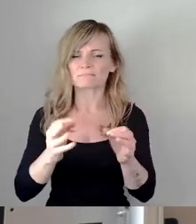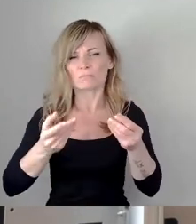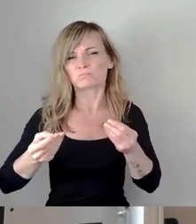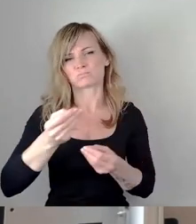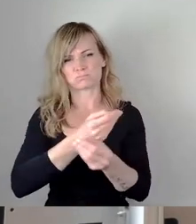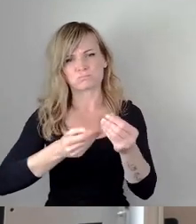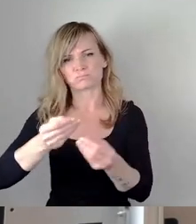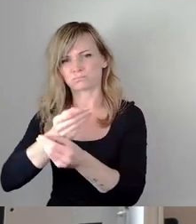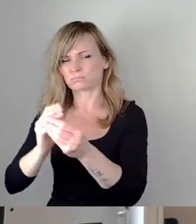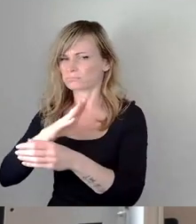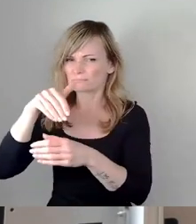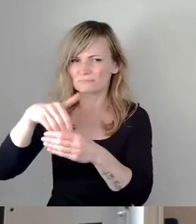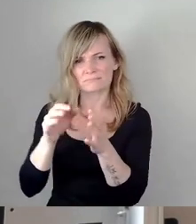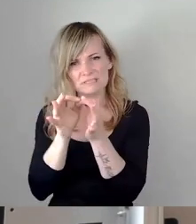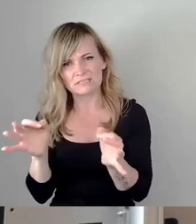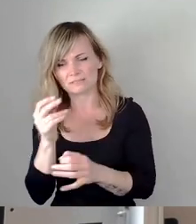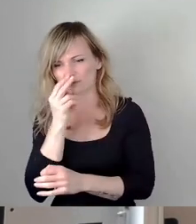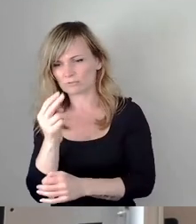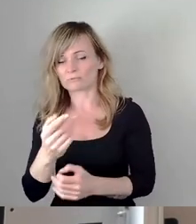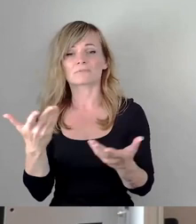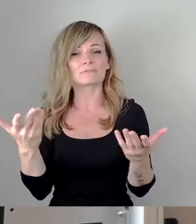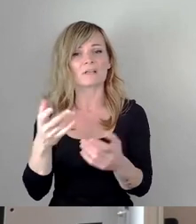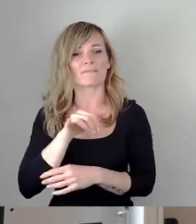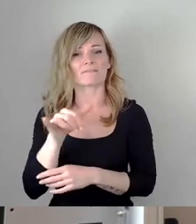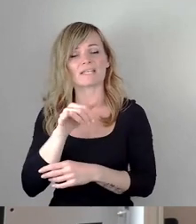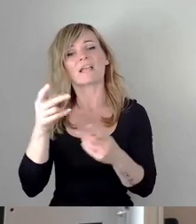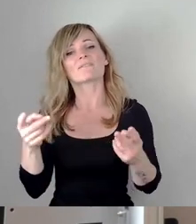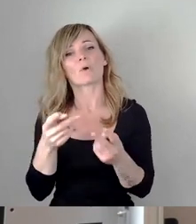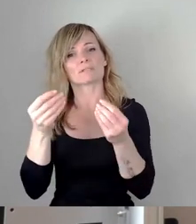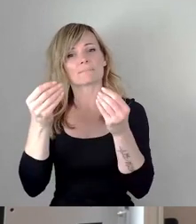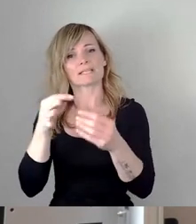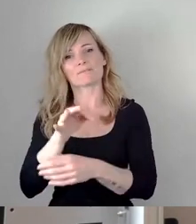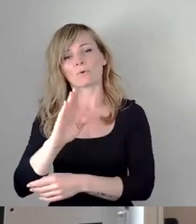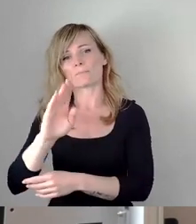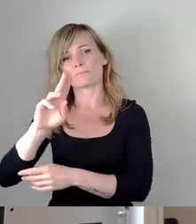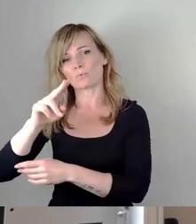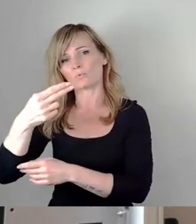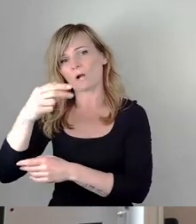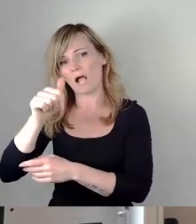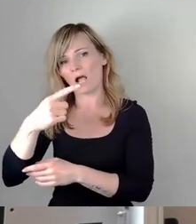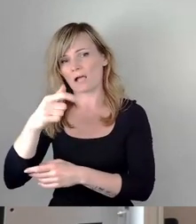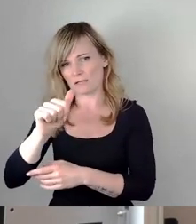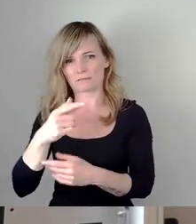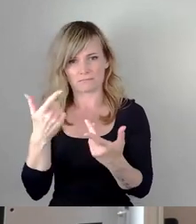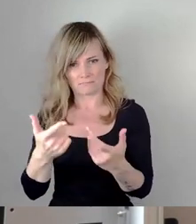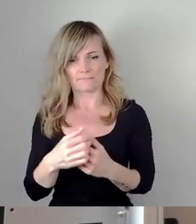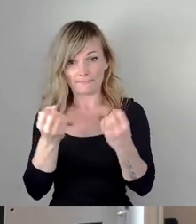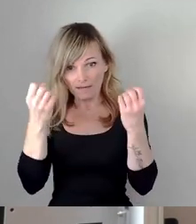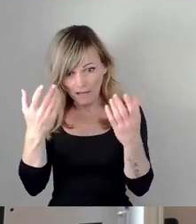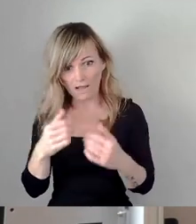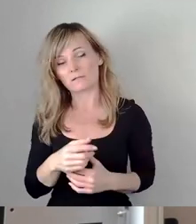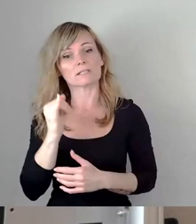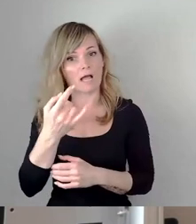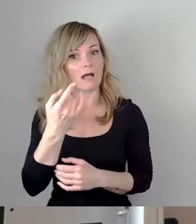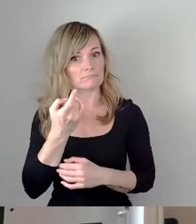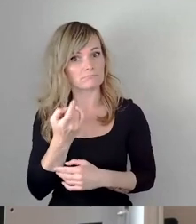erlangen, mit welchen Fördermitteln wir denn für die Buga rechnen können. Jetzt ist es klar, es wird Förderung geben, das ist noch bei jeder